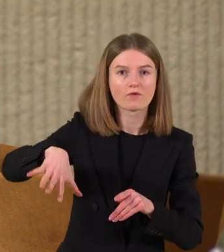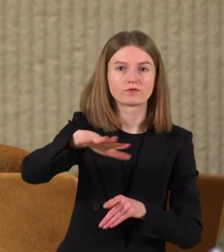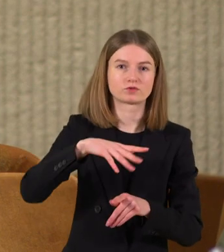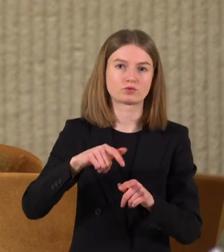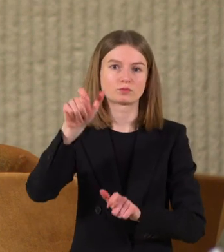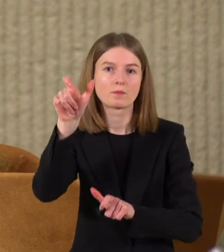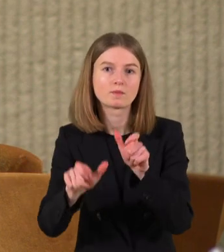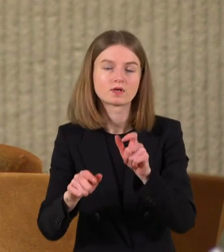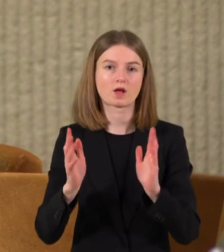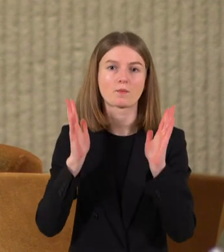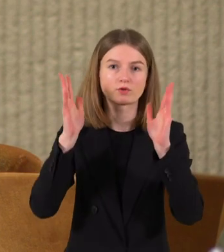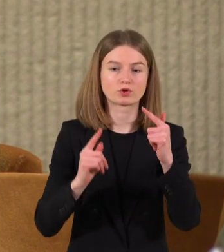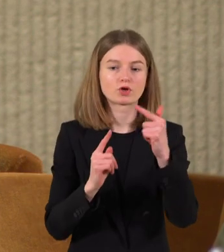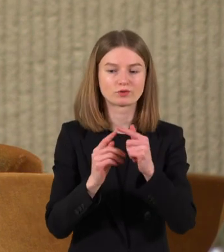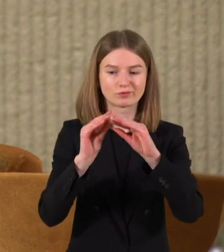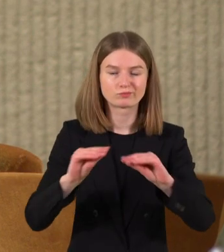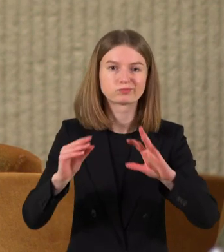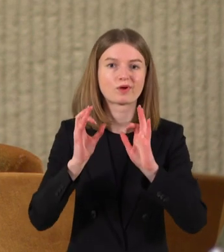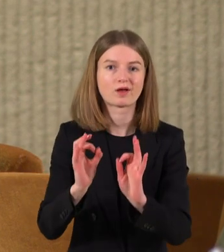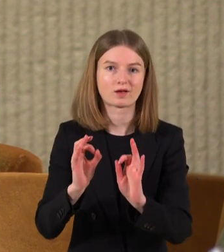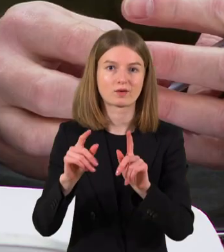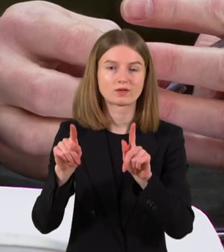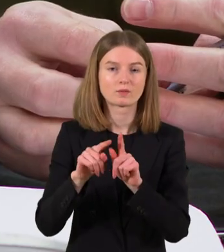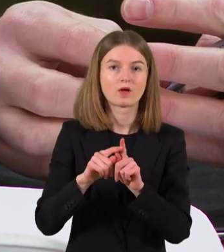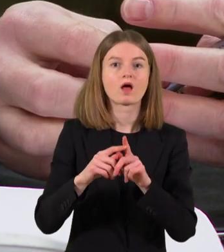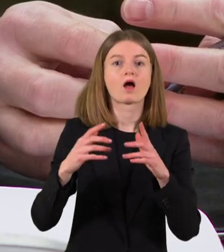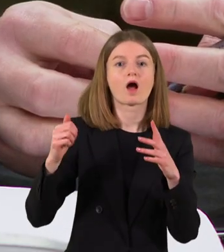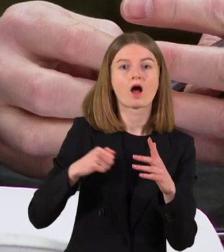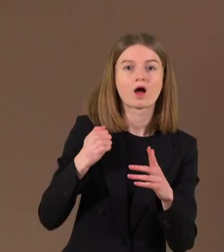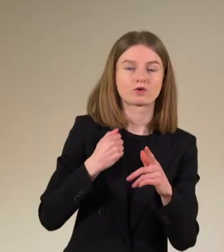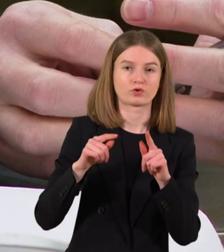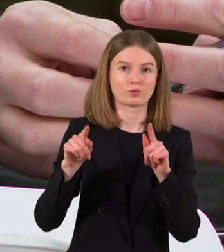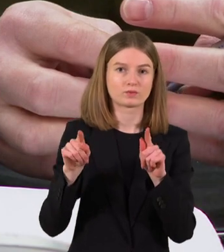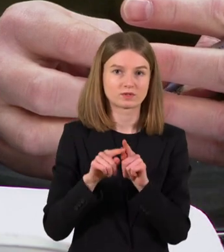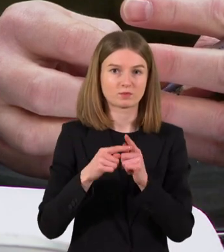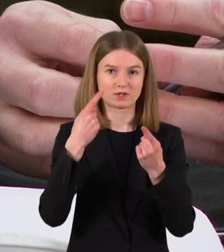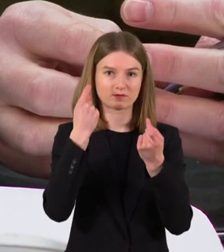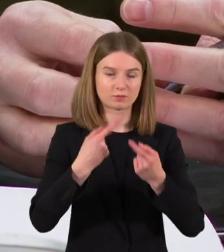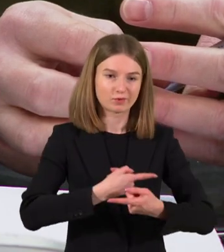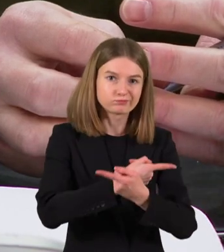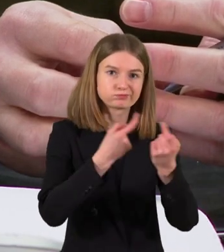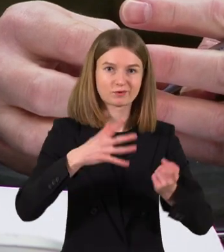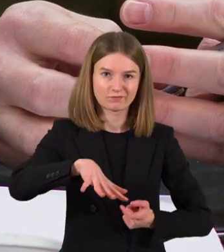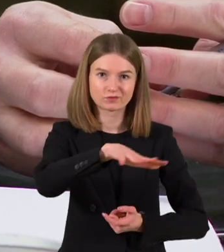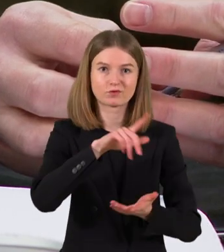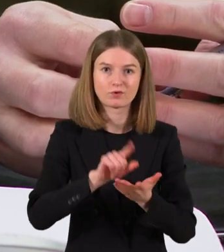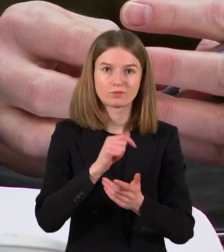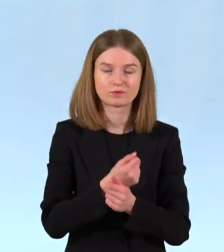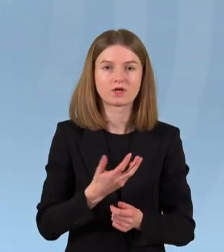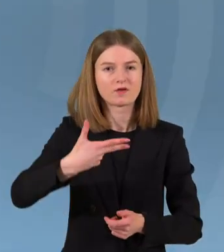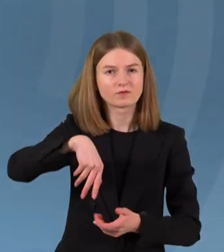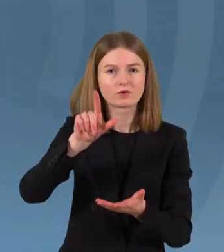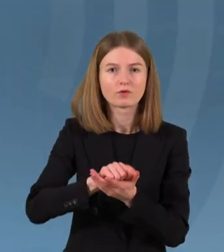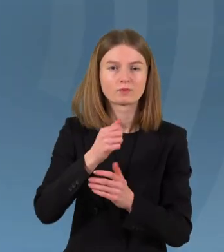patriotinį ir tautinį ugdymą, kariuomenės ir karo tarnybos propagavimą visuomenėje. Visi turime ginti tevinę,